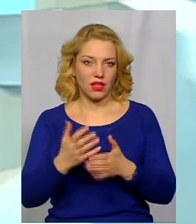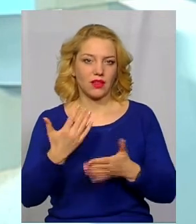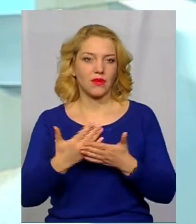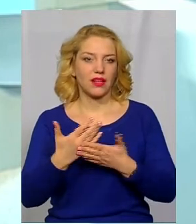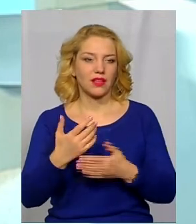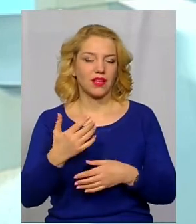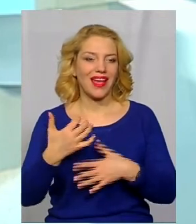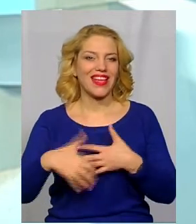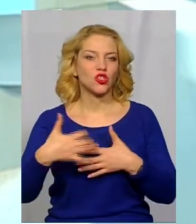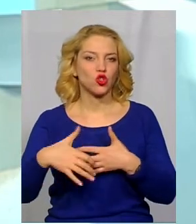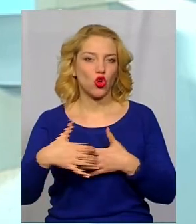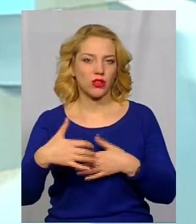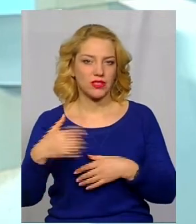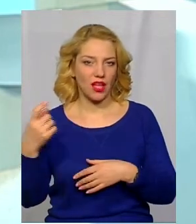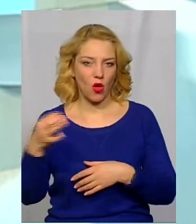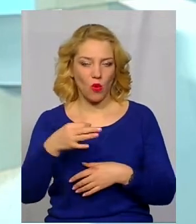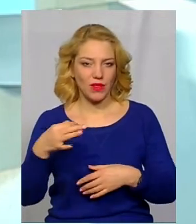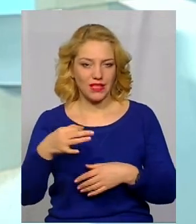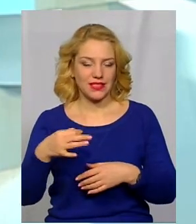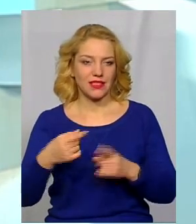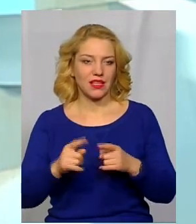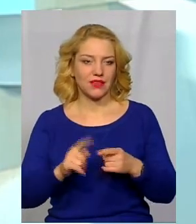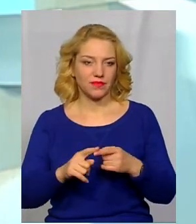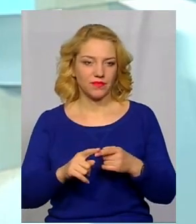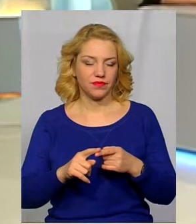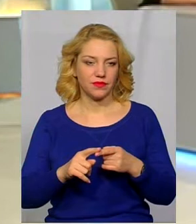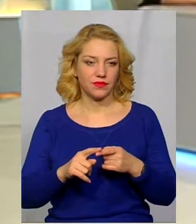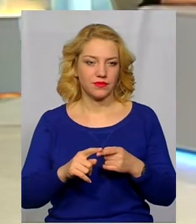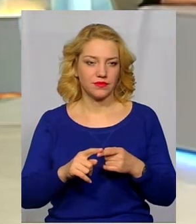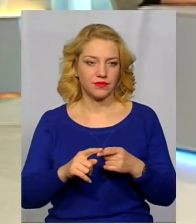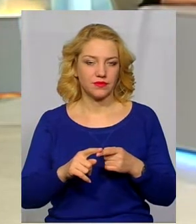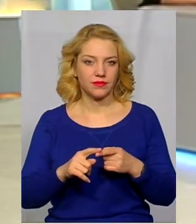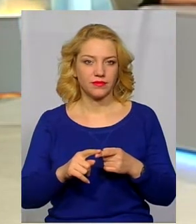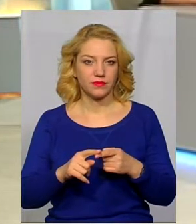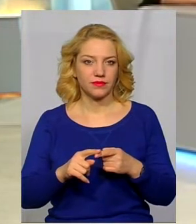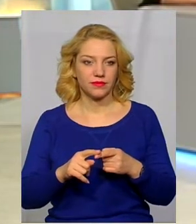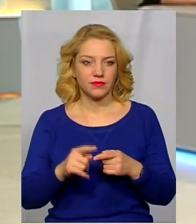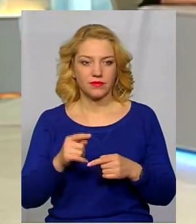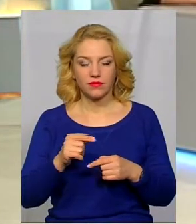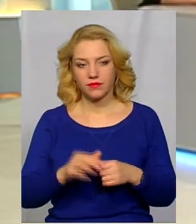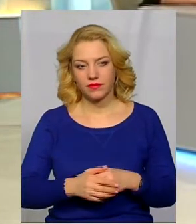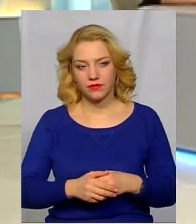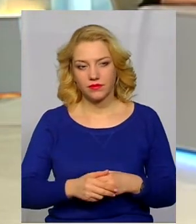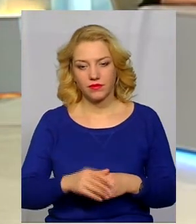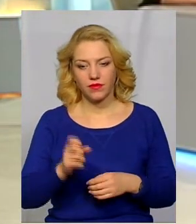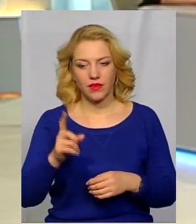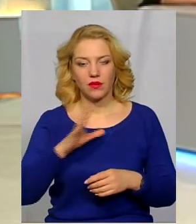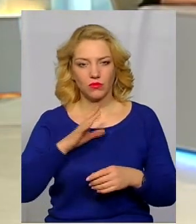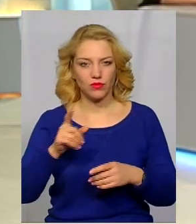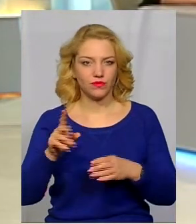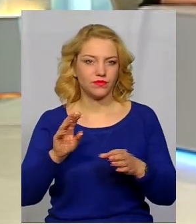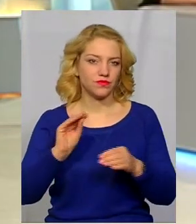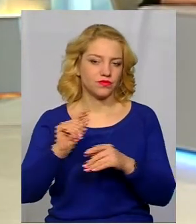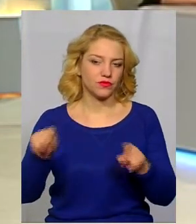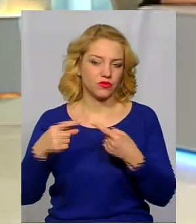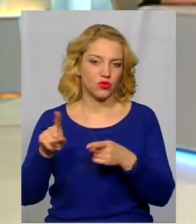обласній державній адміністрації була ідея створити департамент «Часть». Ну, правда, його не зовсім погодило на рівні Києва, але, тим не менше,